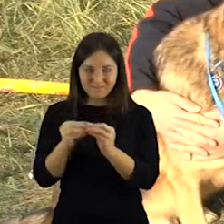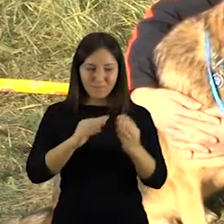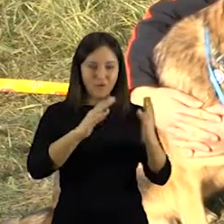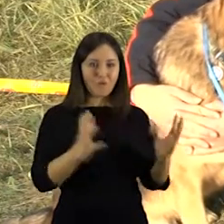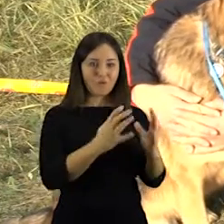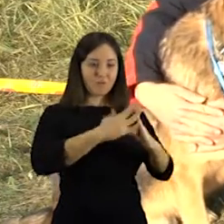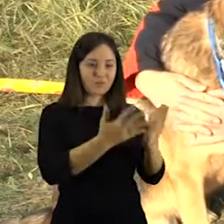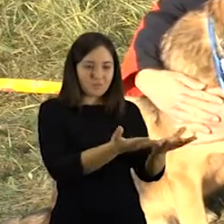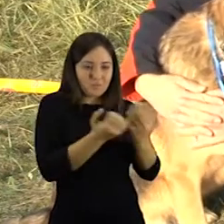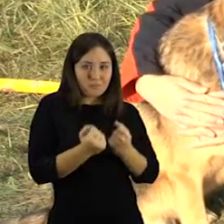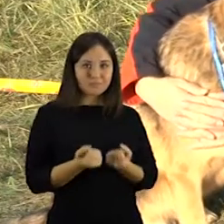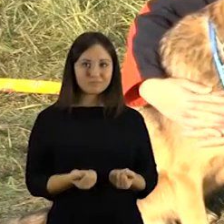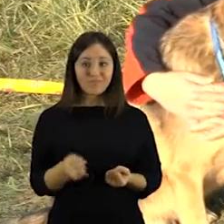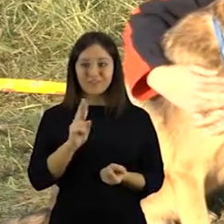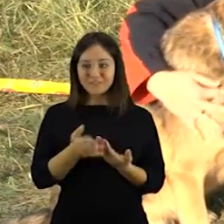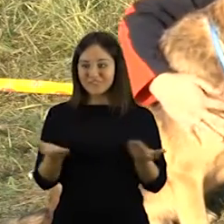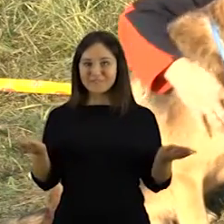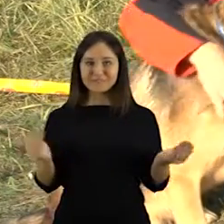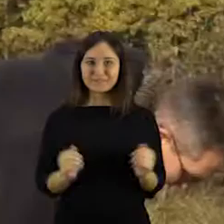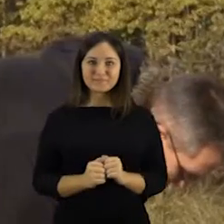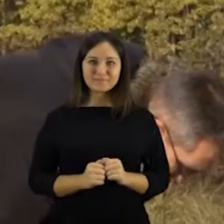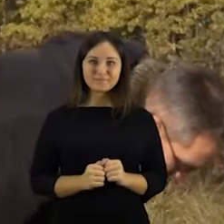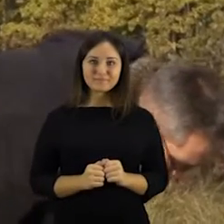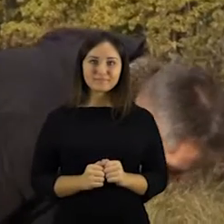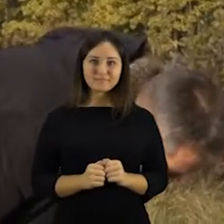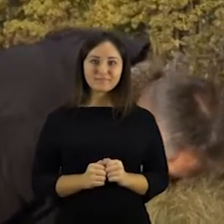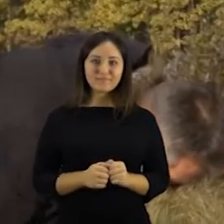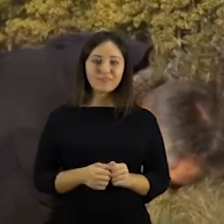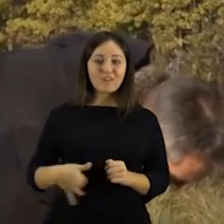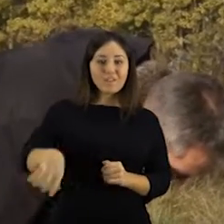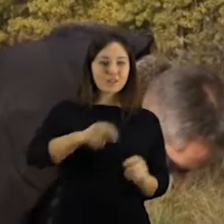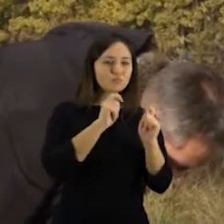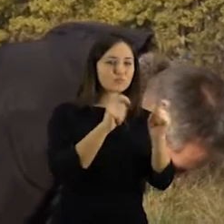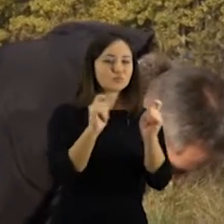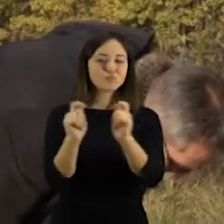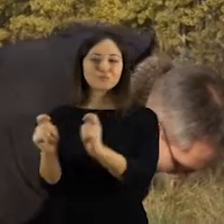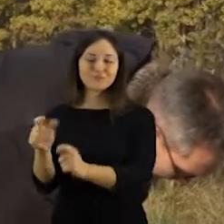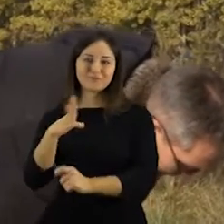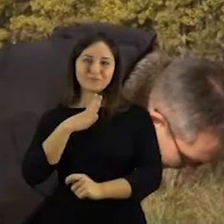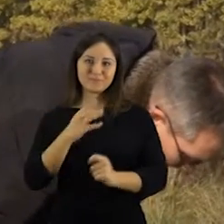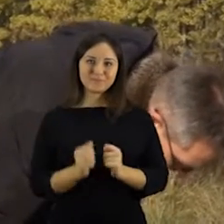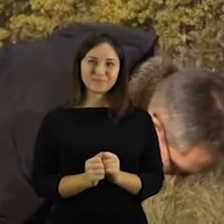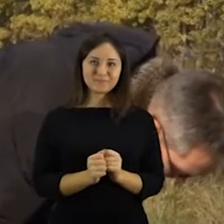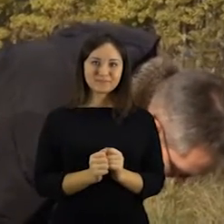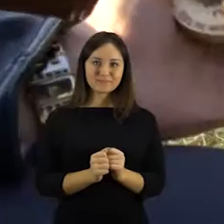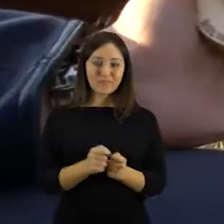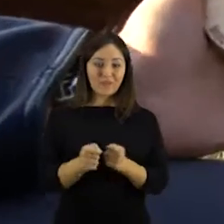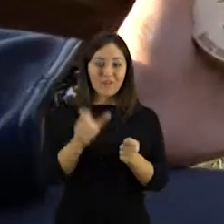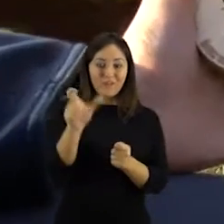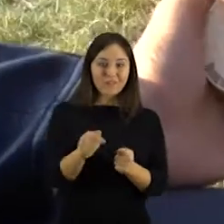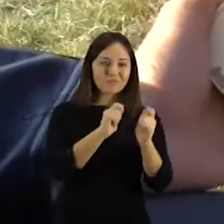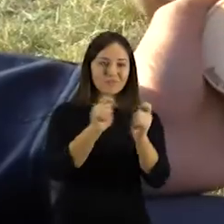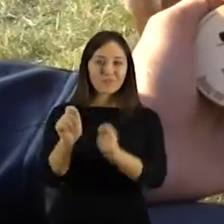prieglaudėm, ir tokie tie rezultate. Be dovanų neliko nei vienas šios šunų sporto šventės dalyvis.